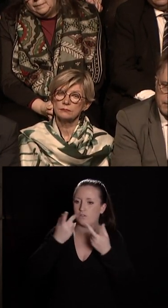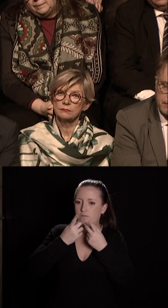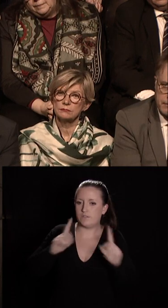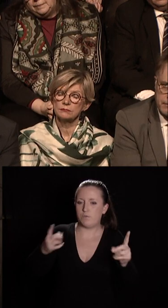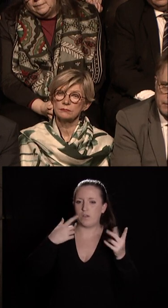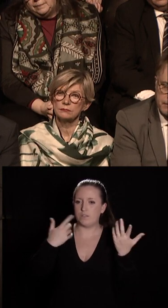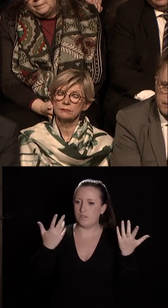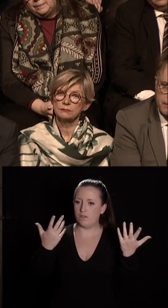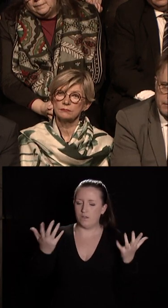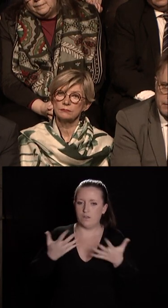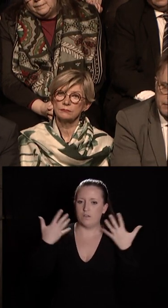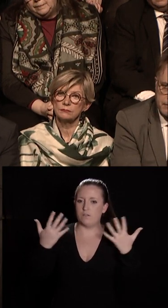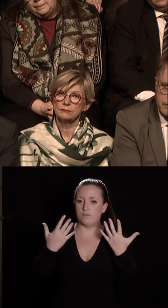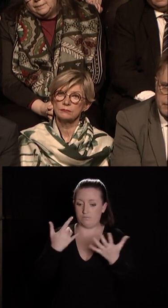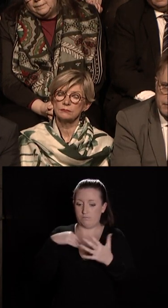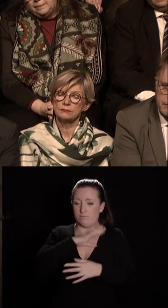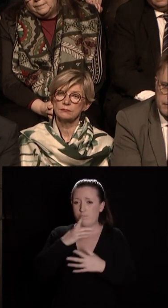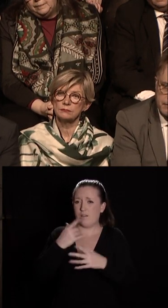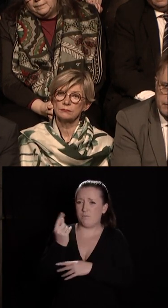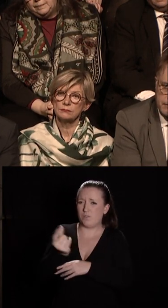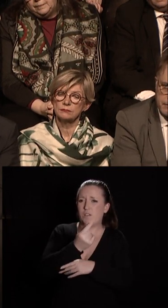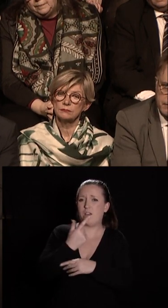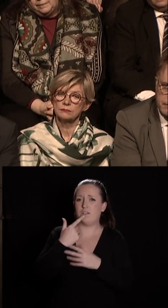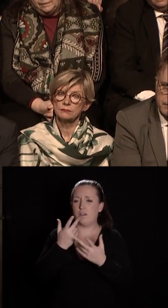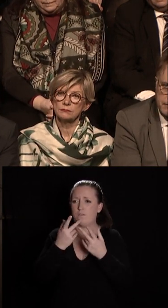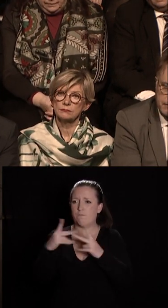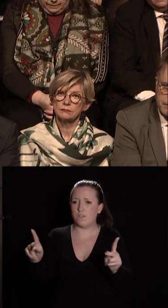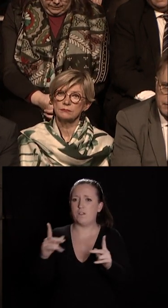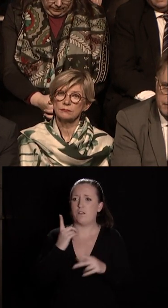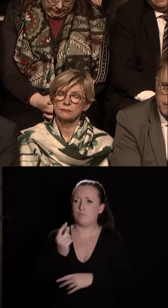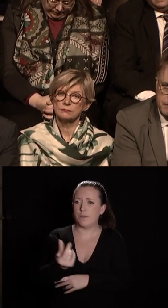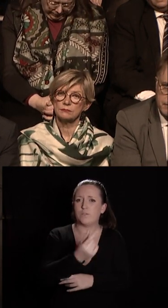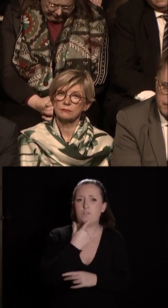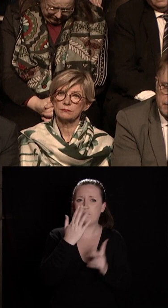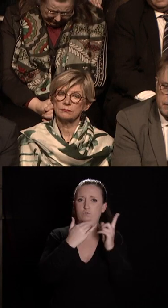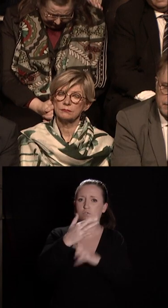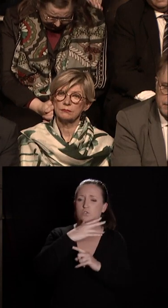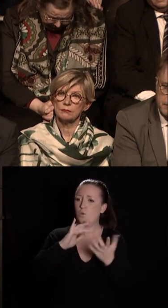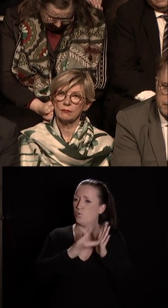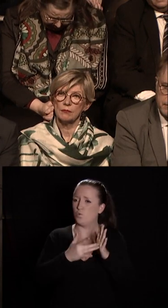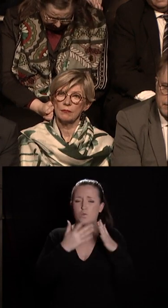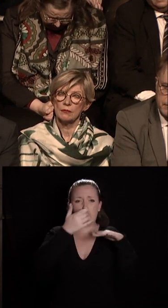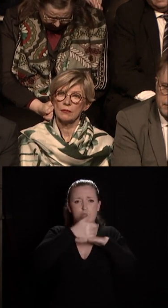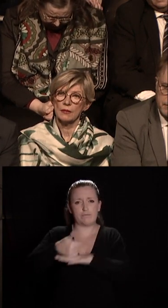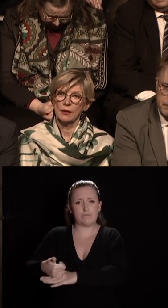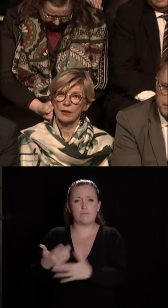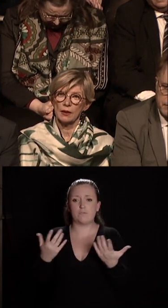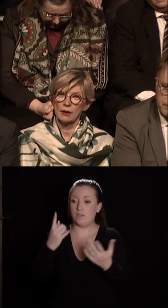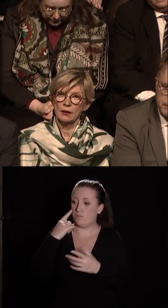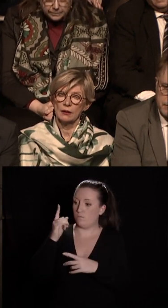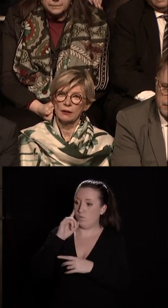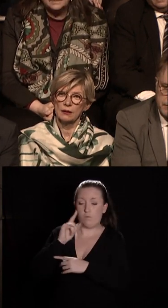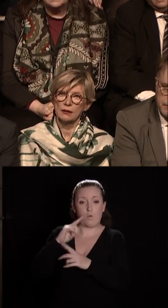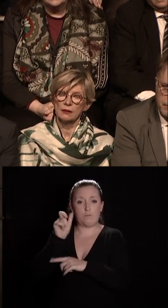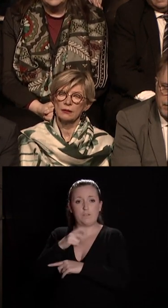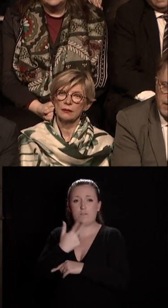vrai partenariat avec les collectivités avec les partenaires sociaux avec tous les corps intermédiaires pour que les citoyens retrouvent de la